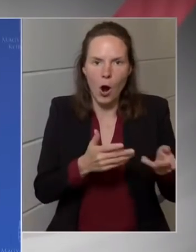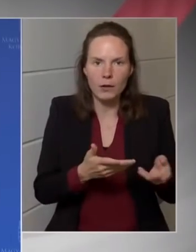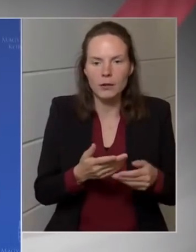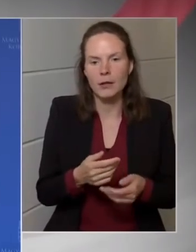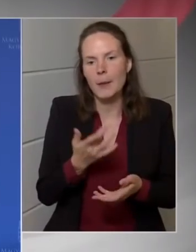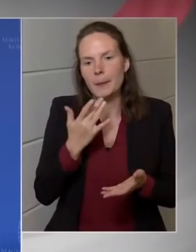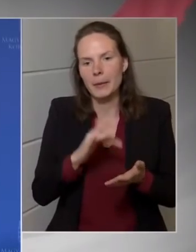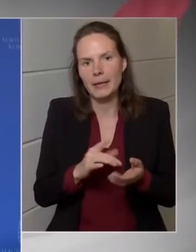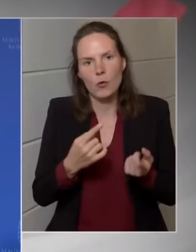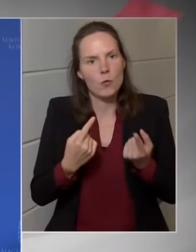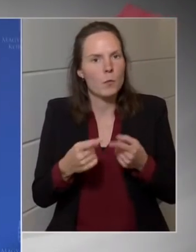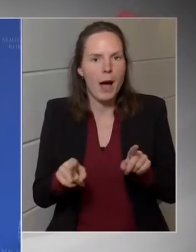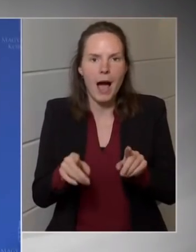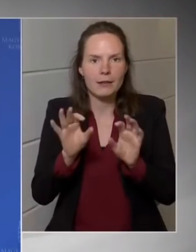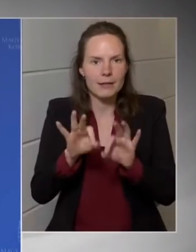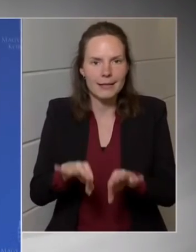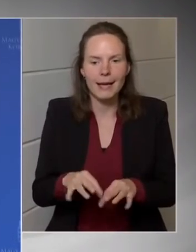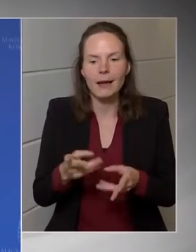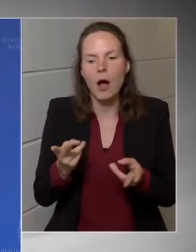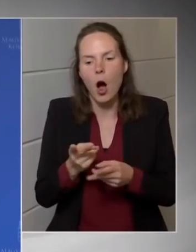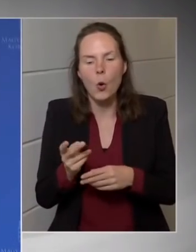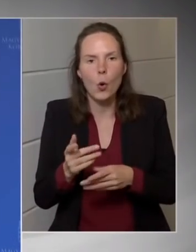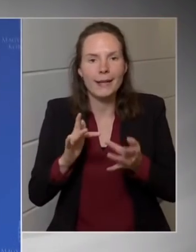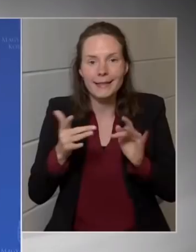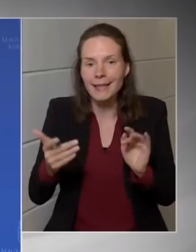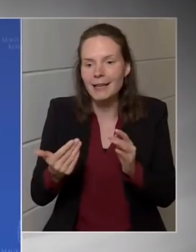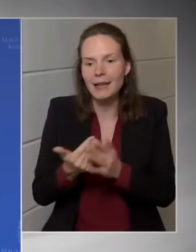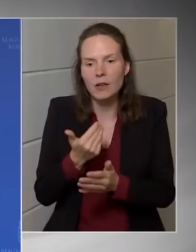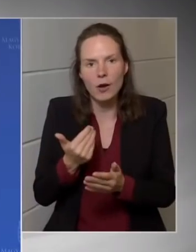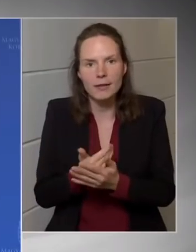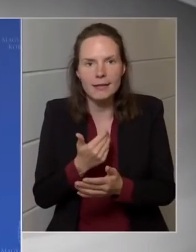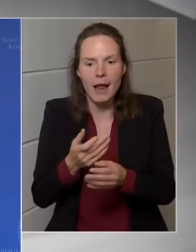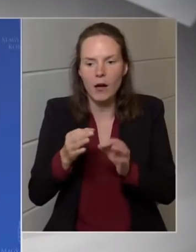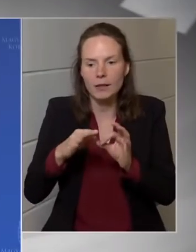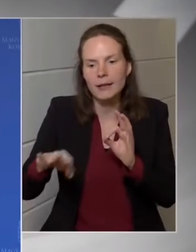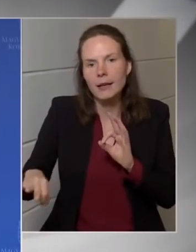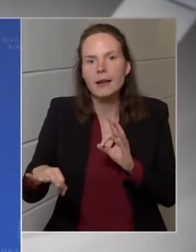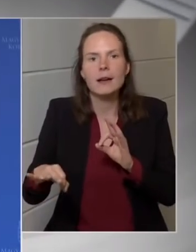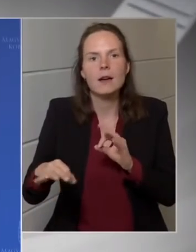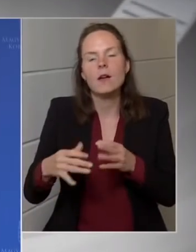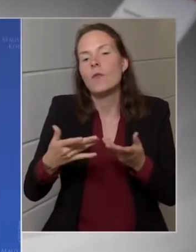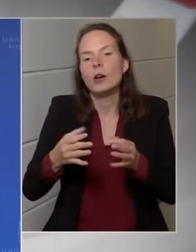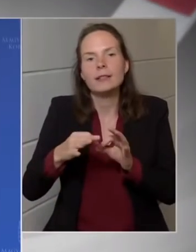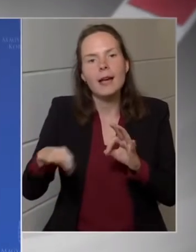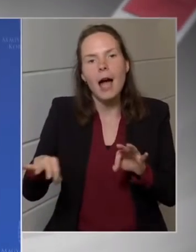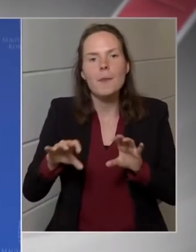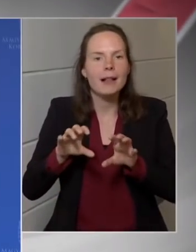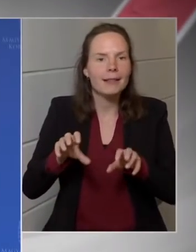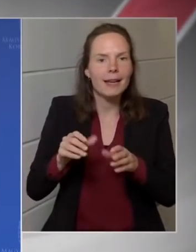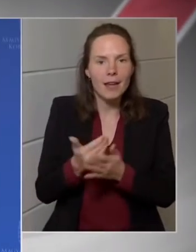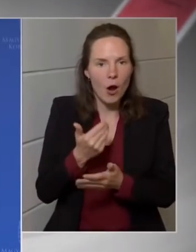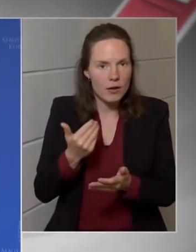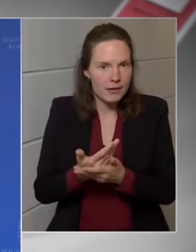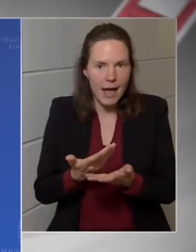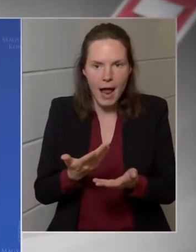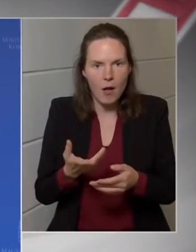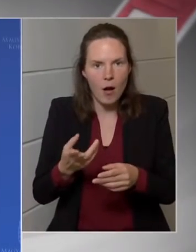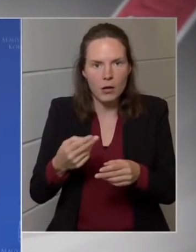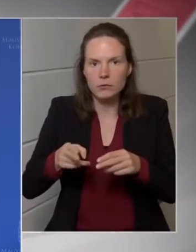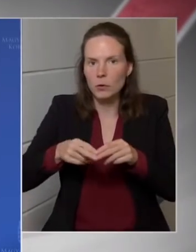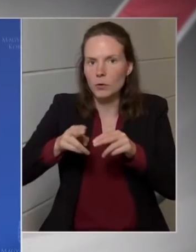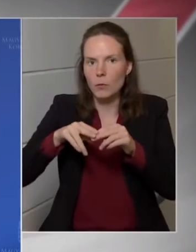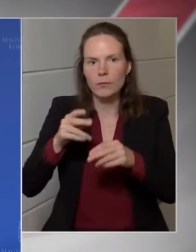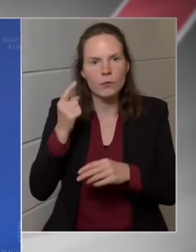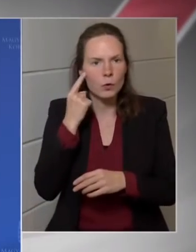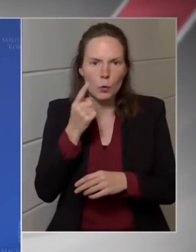cég, ahol mondjuk megnövekedett az internet használók, kábel, tévé használók. Most ugye önök is tudják, hogy nagyon sok